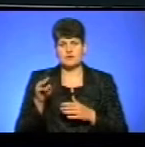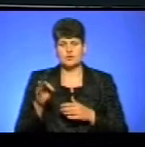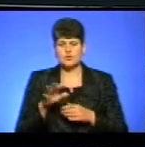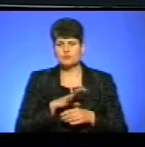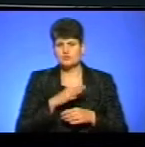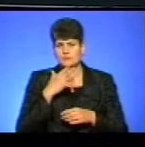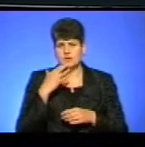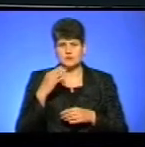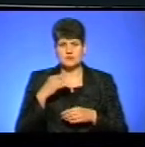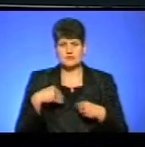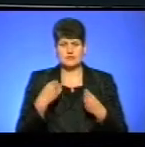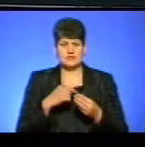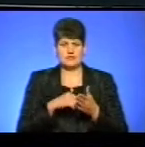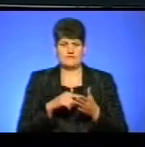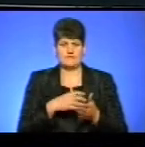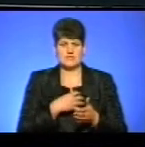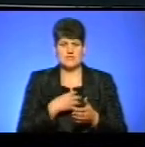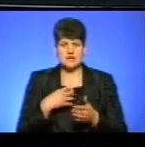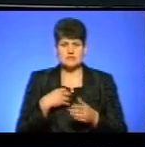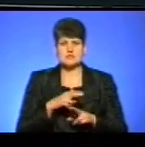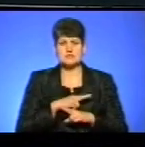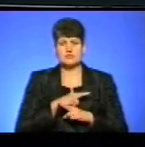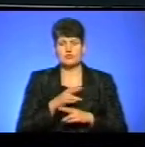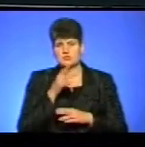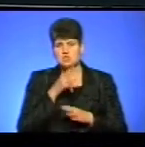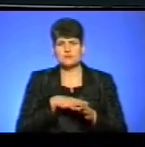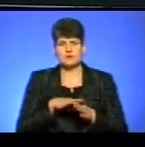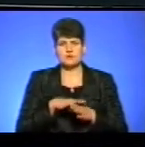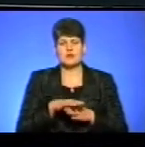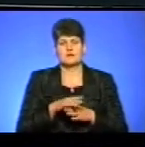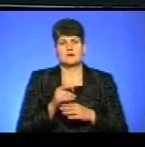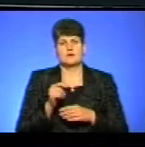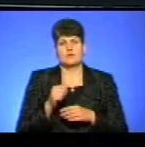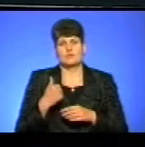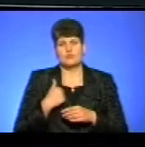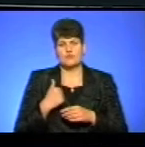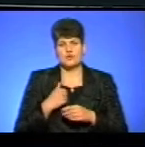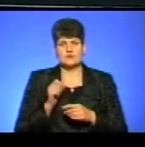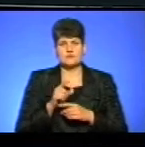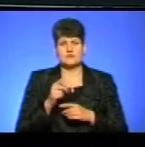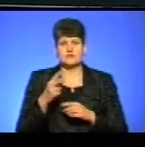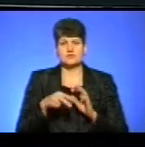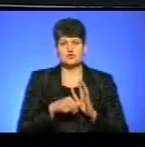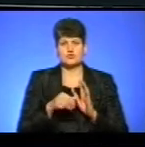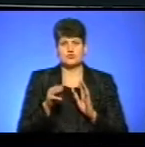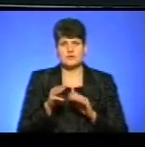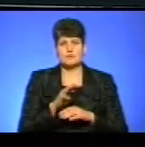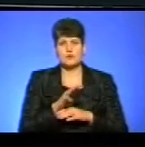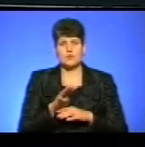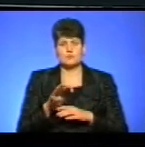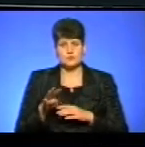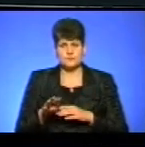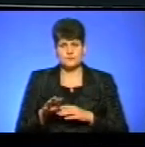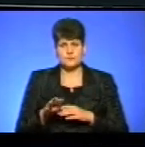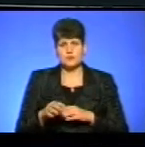неодноразово нагороджений відзнаками. Загинув під час виконання бойового завдання на Луганщині 26 травня під час обстрілу окупантами.